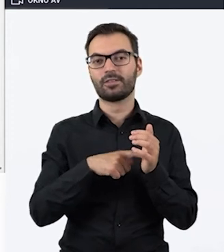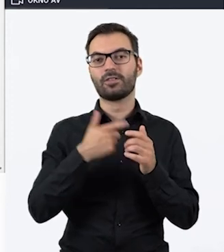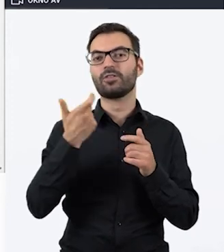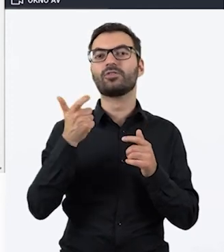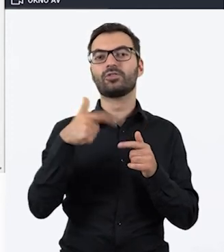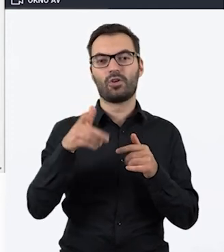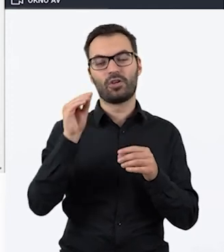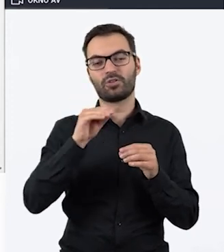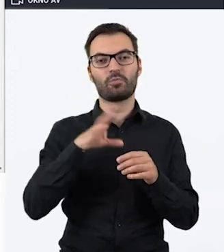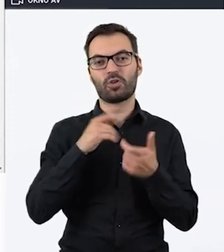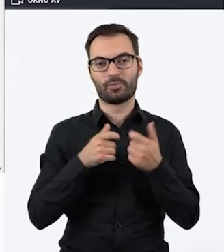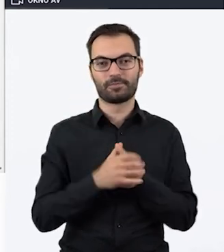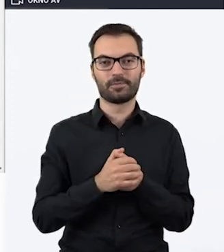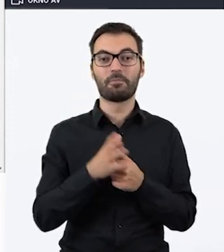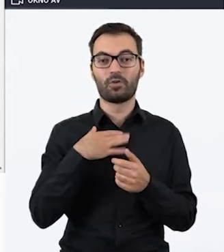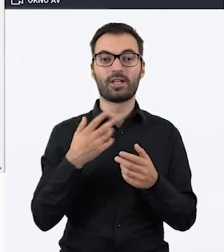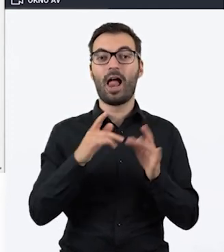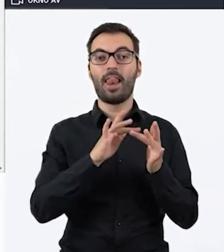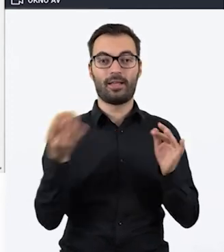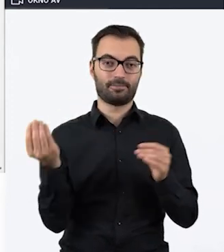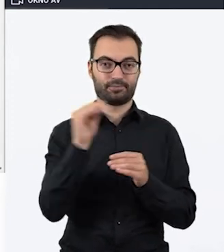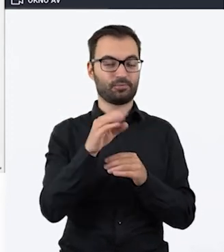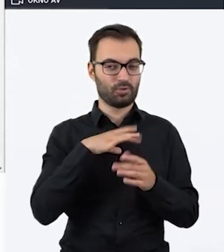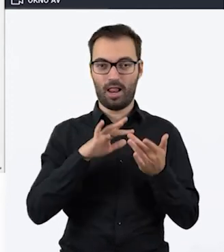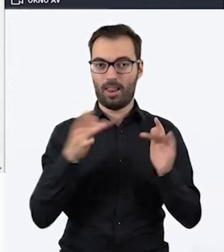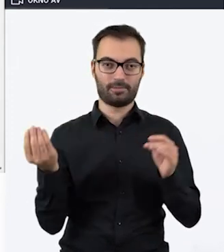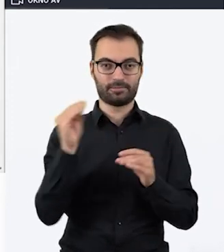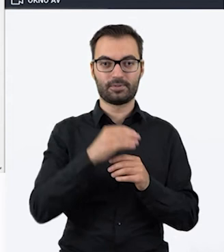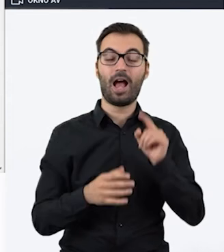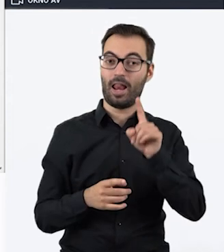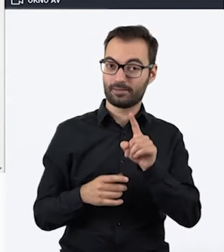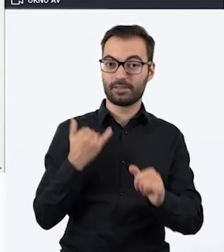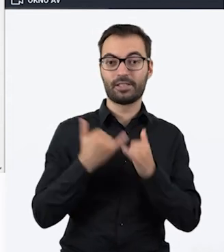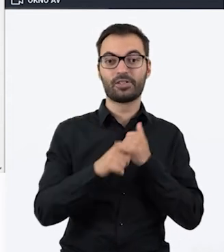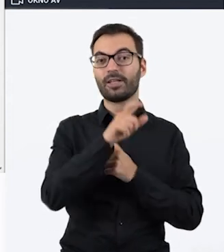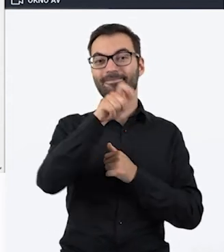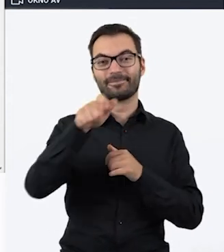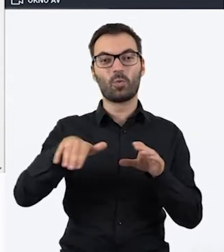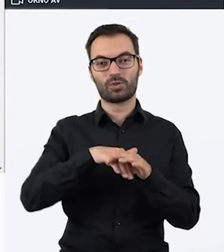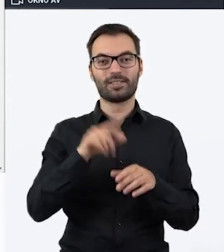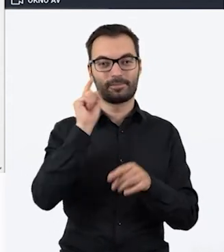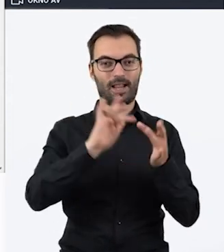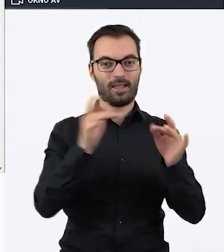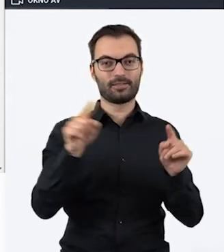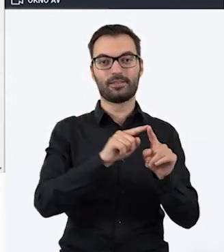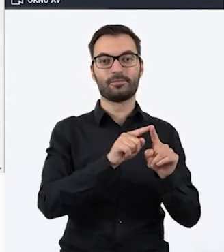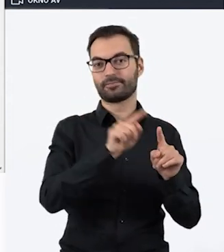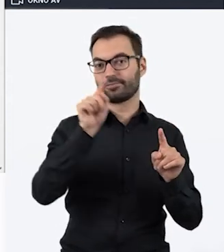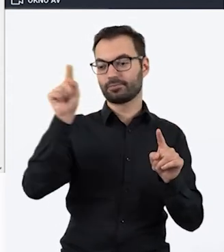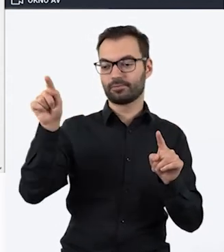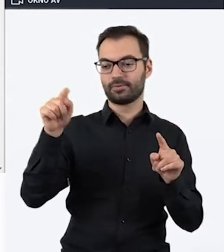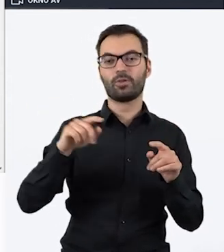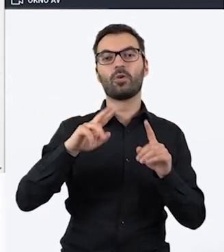można zrobić. Można wklejać linki. Tylko, że jeżeli uczestnik kliknie w ten link, to przekieruje go do